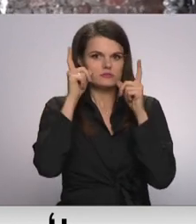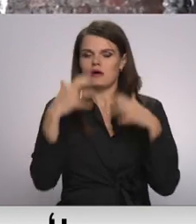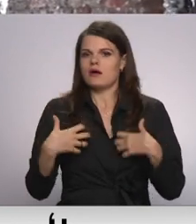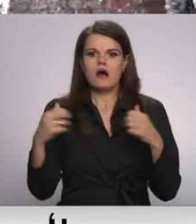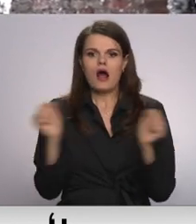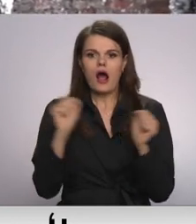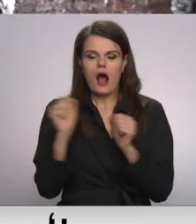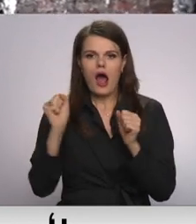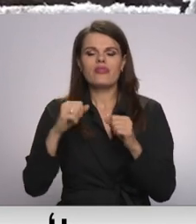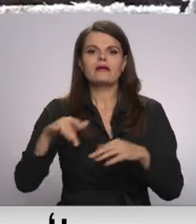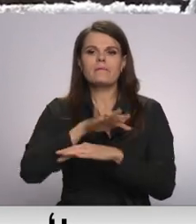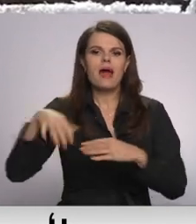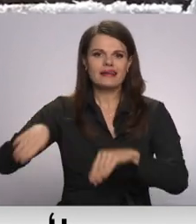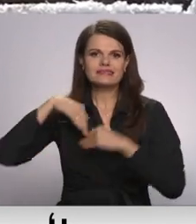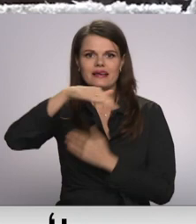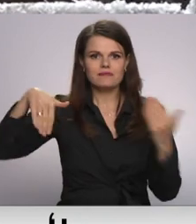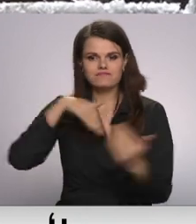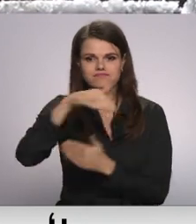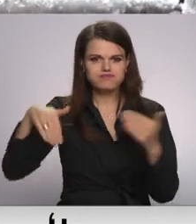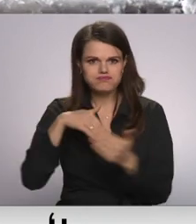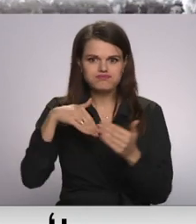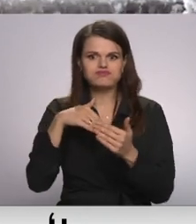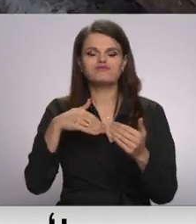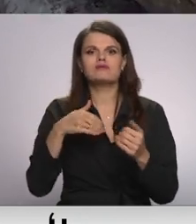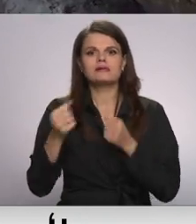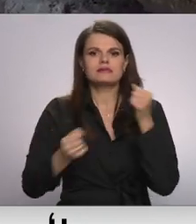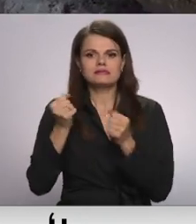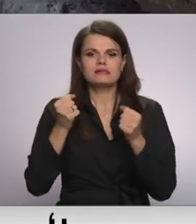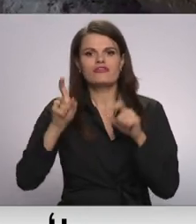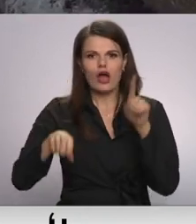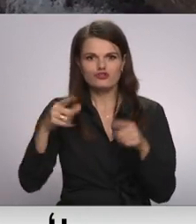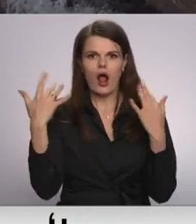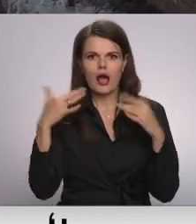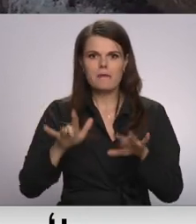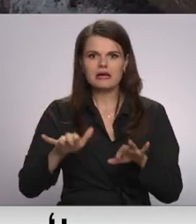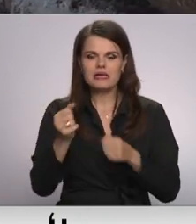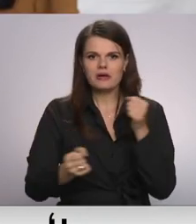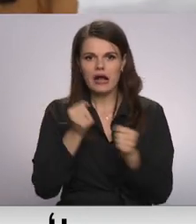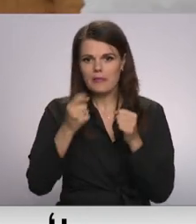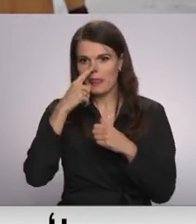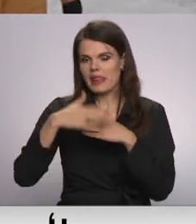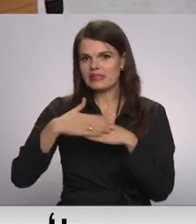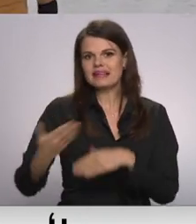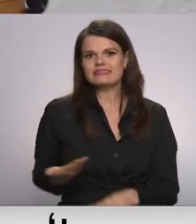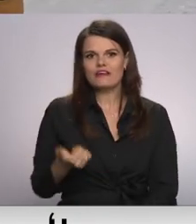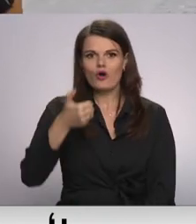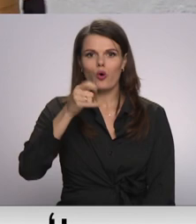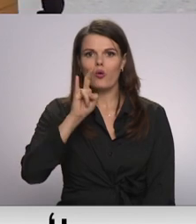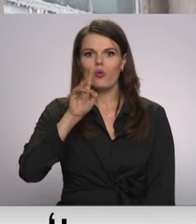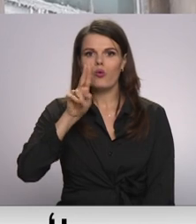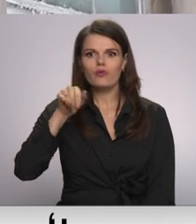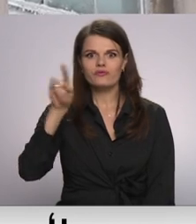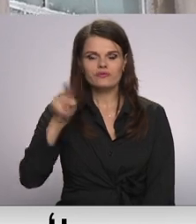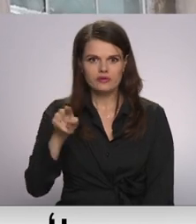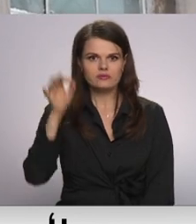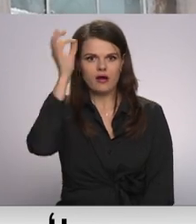bērnu sietinot sagās, bet tašs sniegā un salā izkrētā pat basām kājām. Netālu dzīvojošais guntis šodien uz notikušo